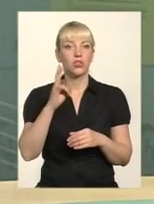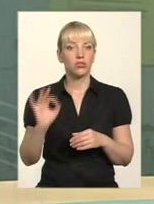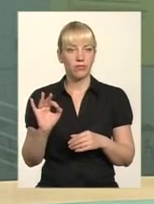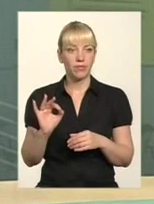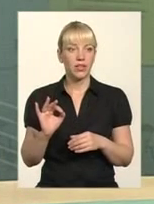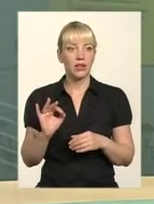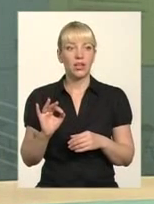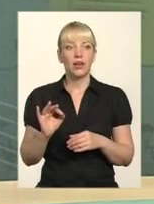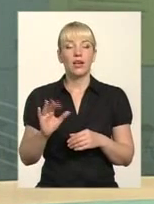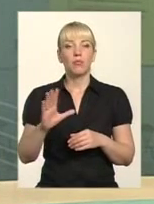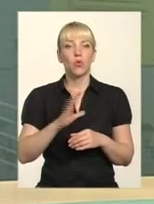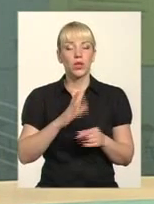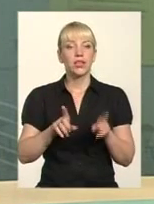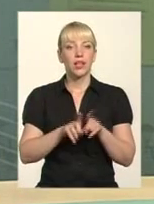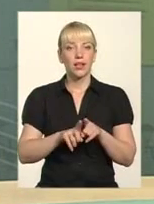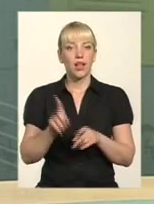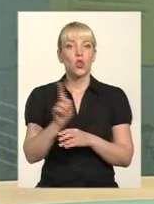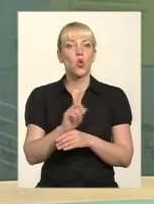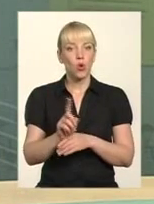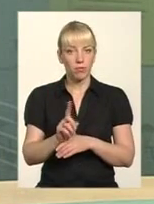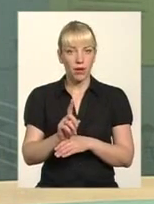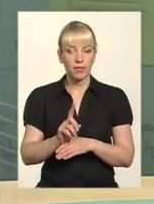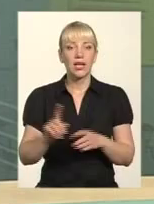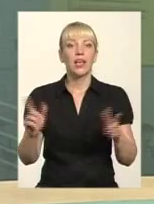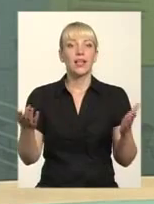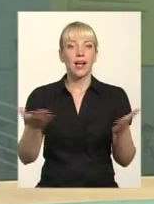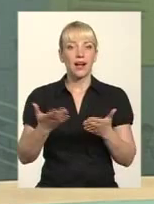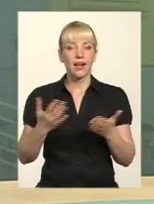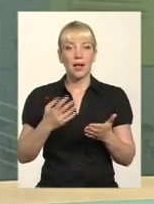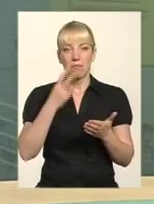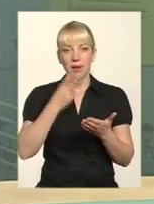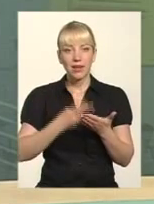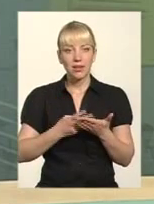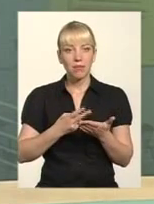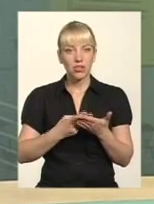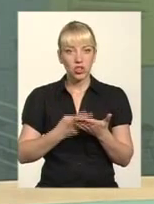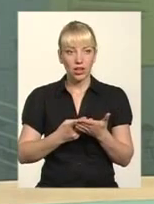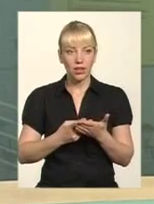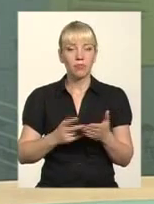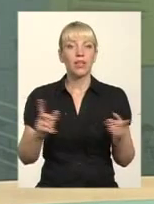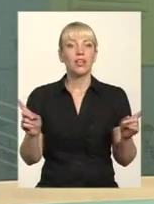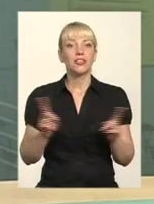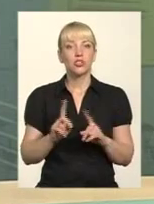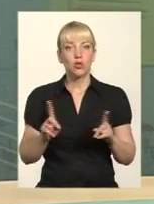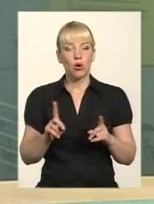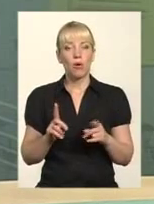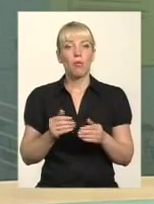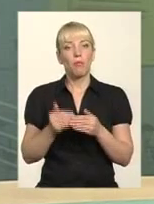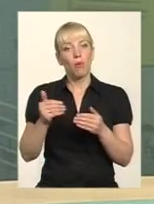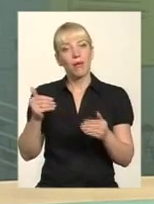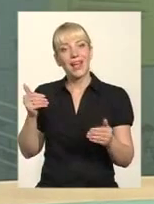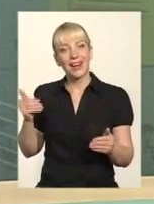була така норма, яка передбачала, що попередній